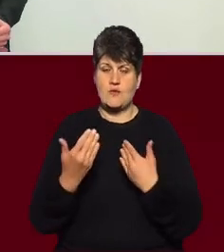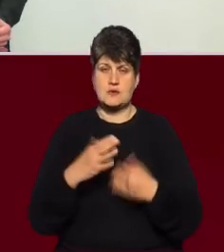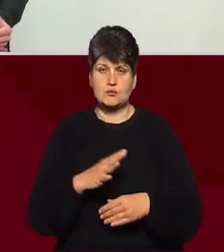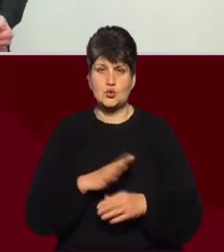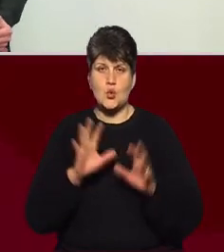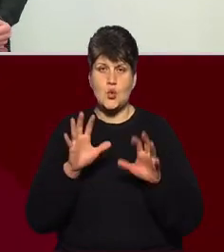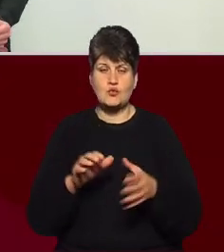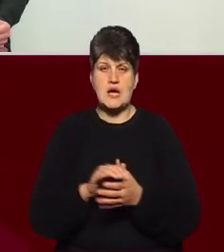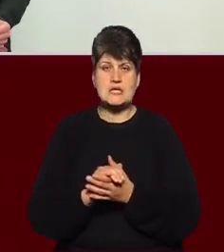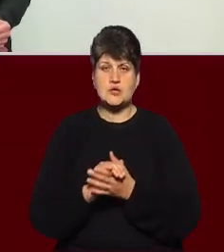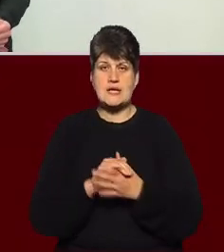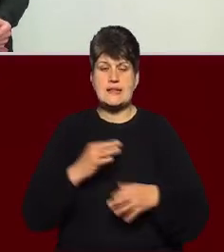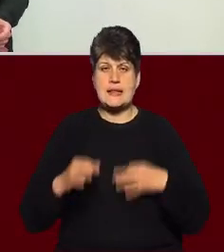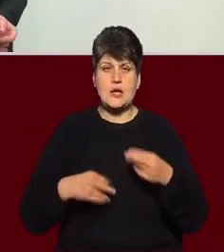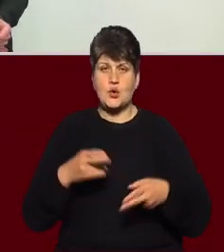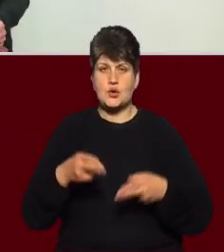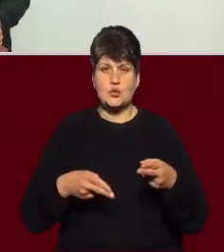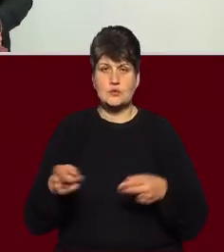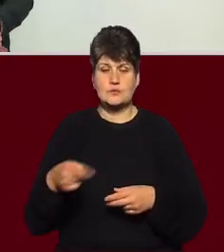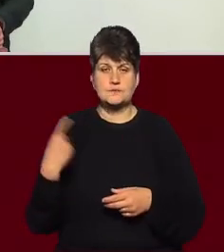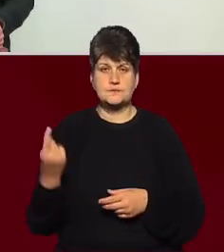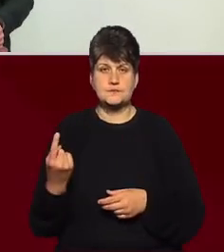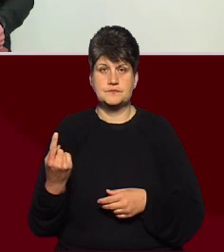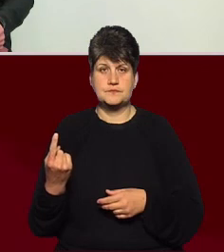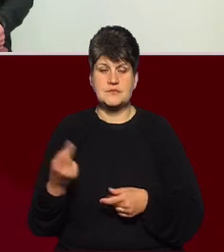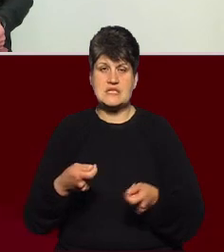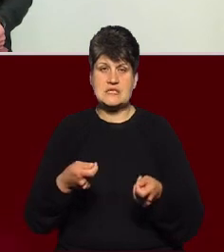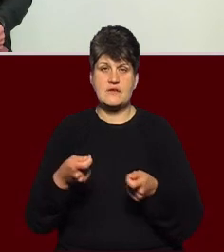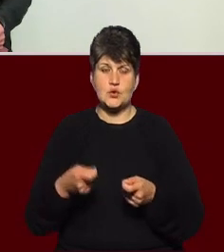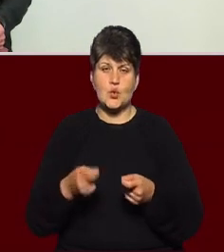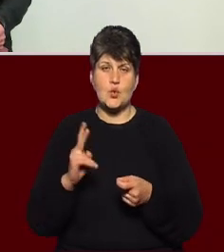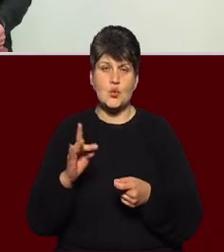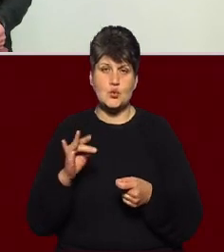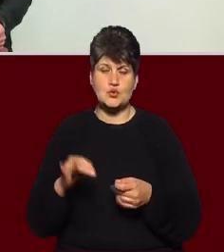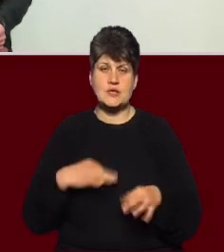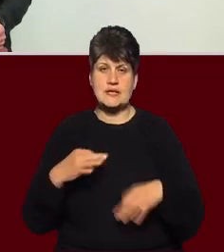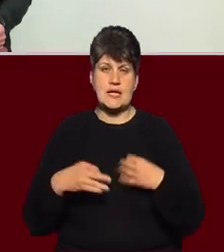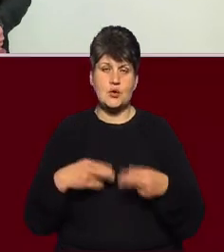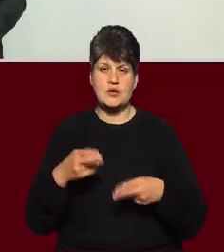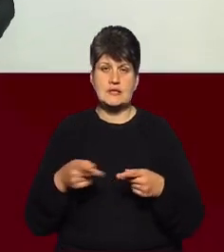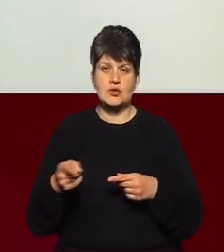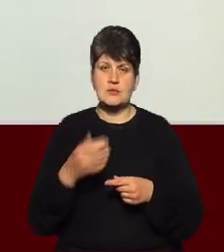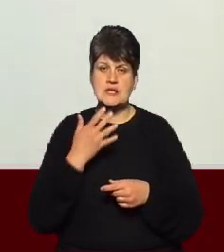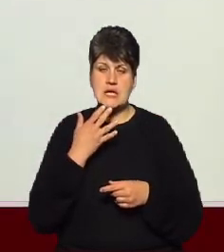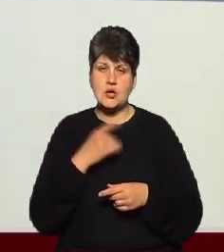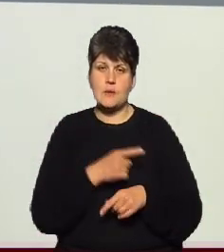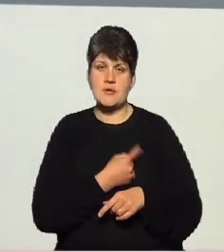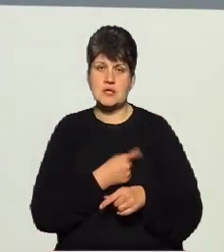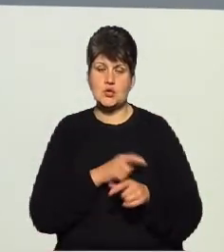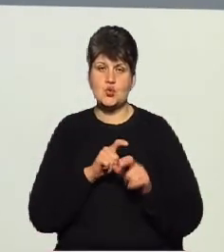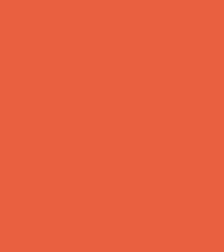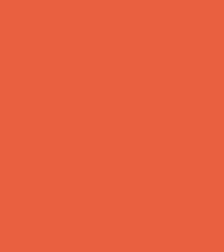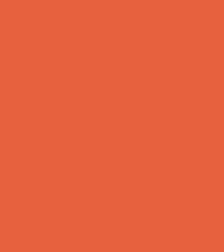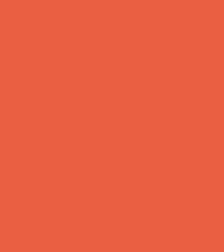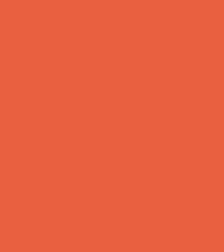нейрохірургів Тернопільщини, завідувачем курсу нейрохірургії Тернопільського національного медичного університету, доцентом Петром